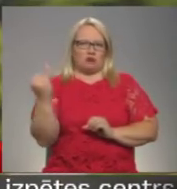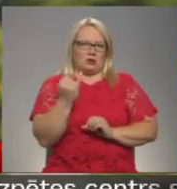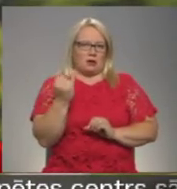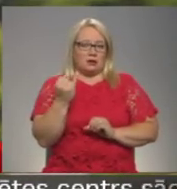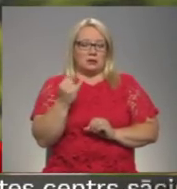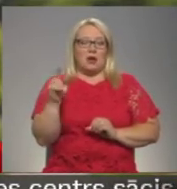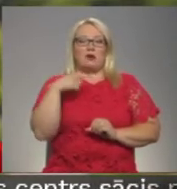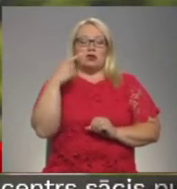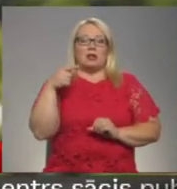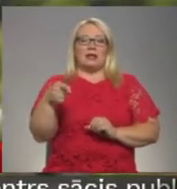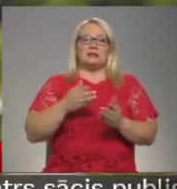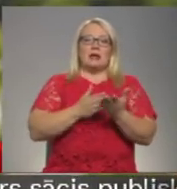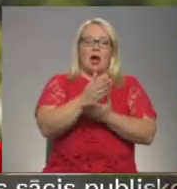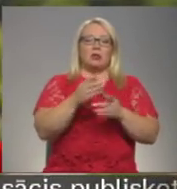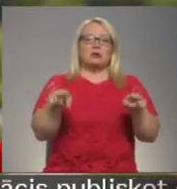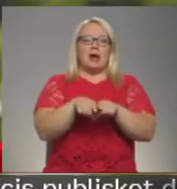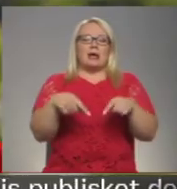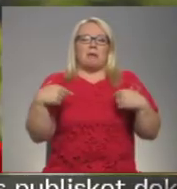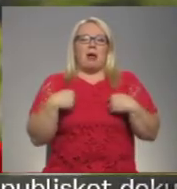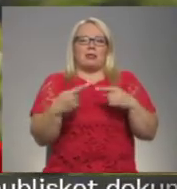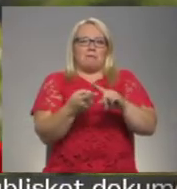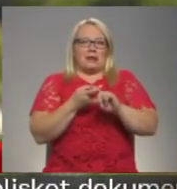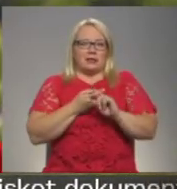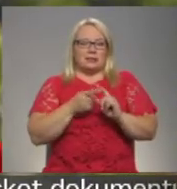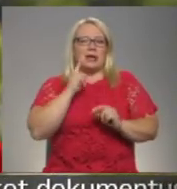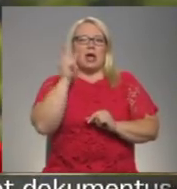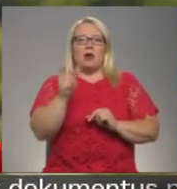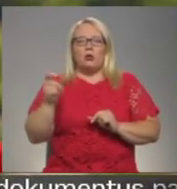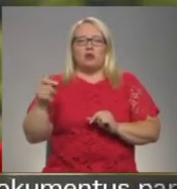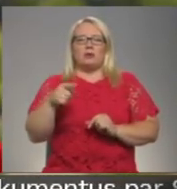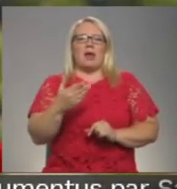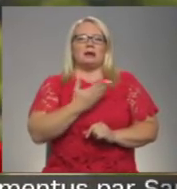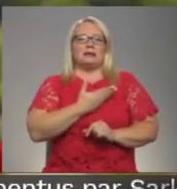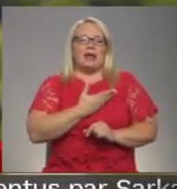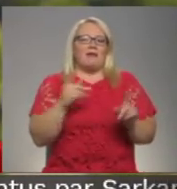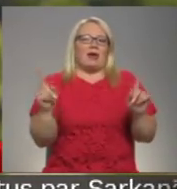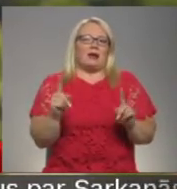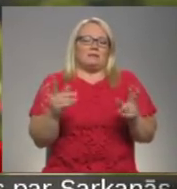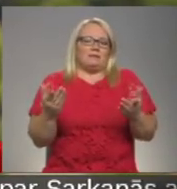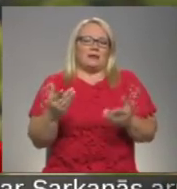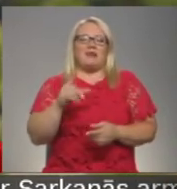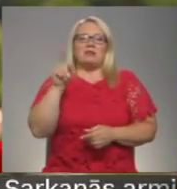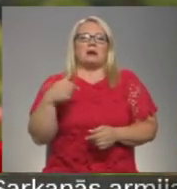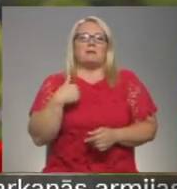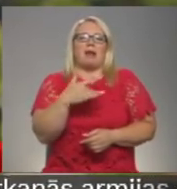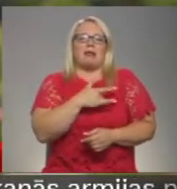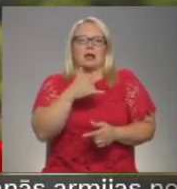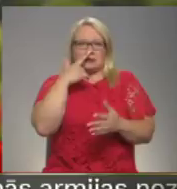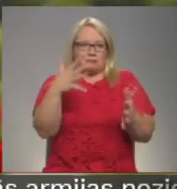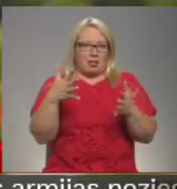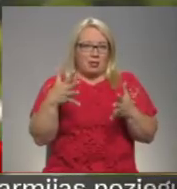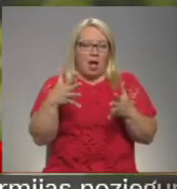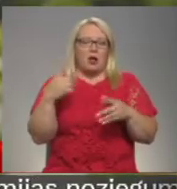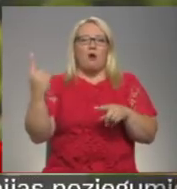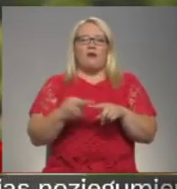Ar to arī šis žandrs, teiksim, mani piesaisti ir to, ka jauniešiem tā dzīve ir, nu, vismaz man tā liekas tāda spilgtāka.